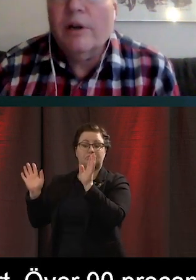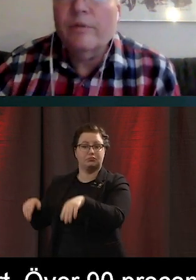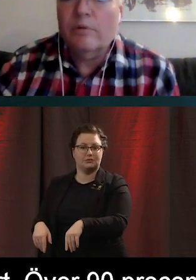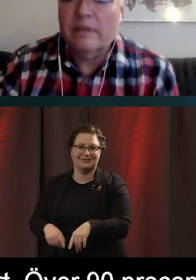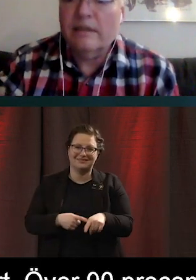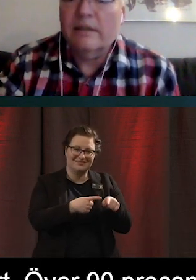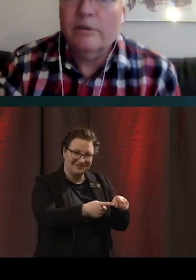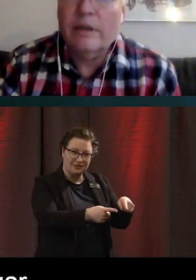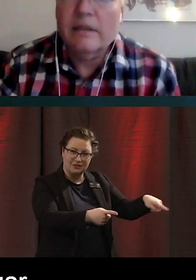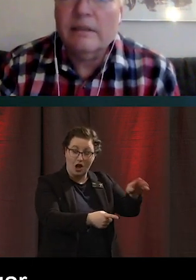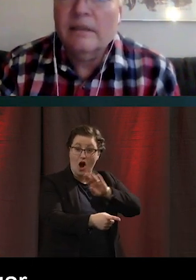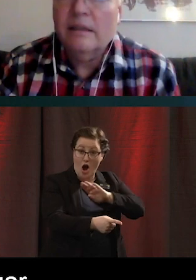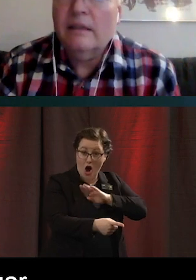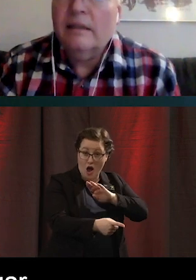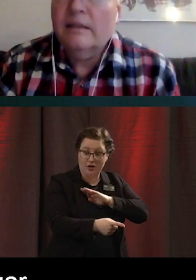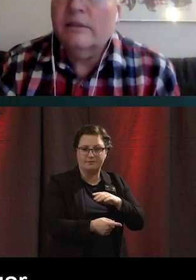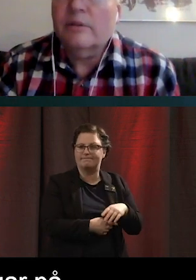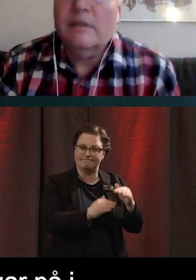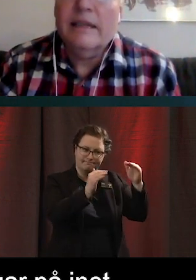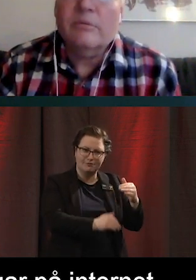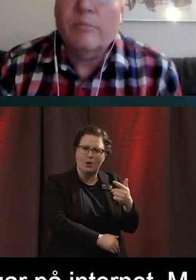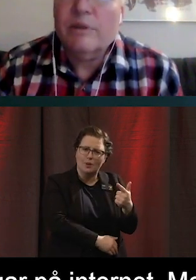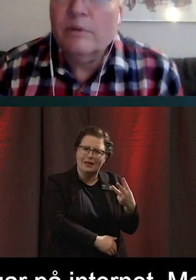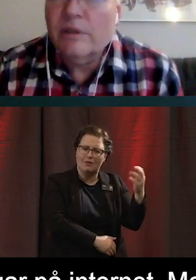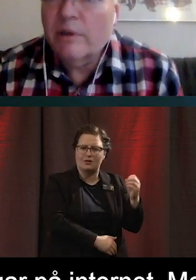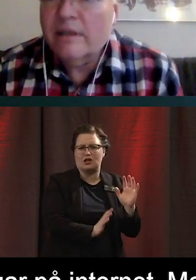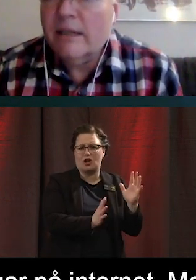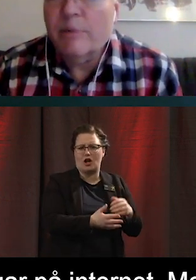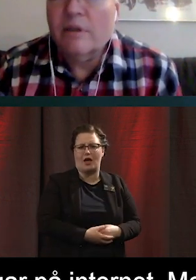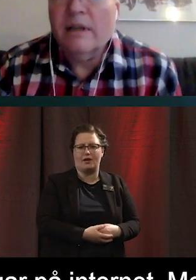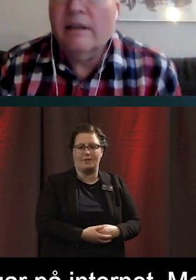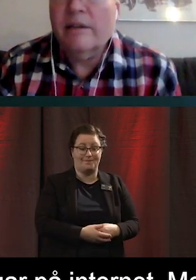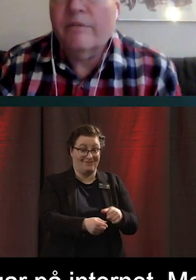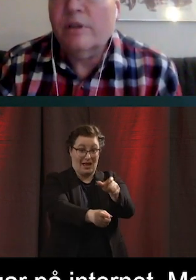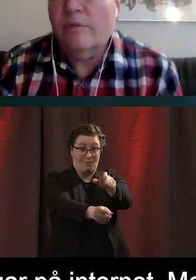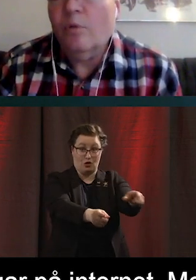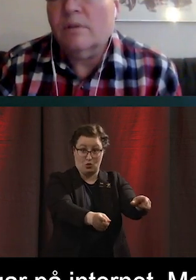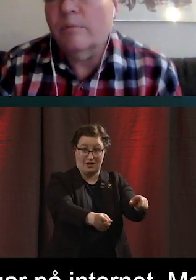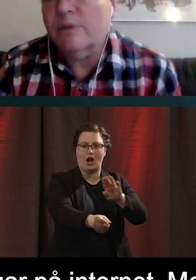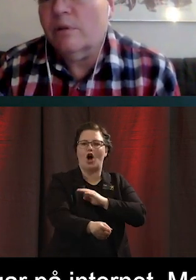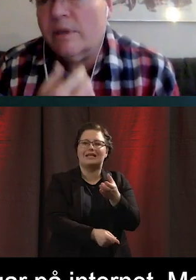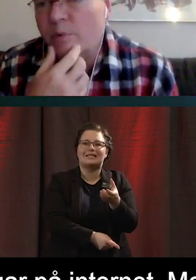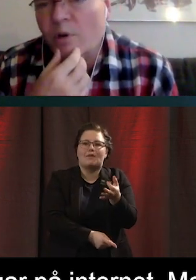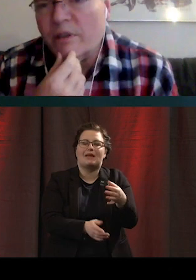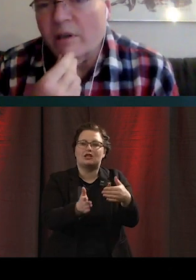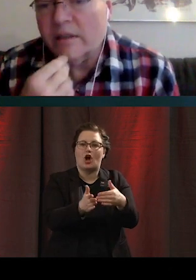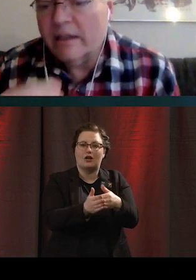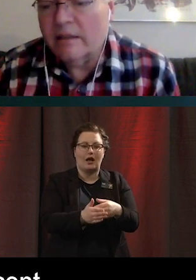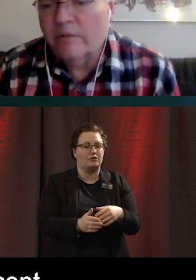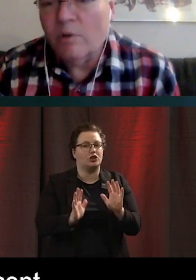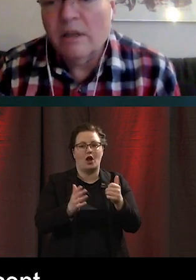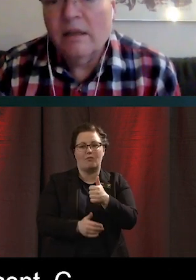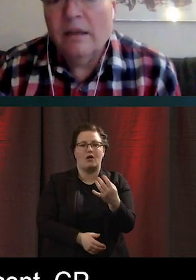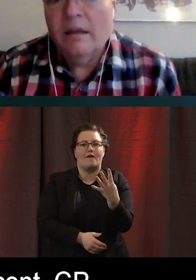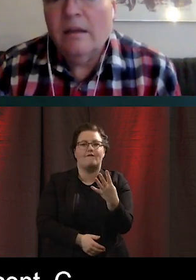Men om man har en funktionsnedsättning sjunker det till 73. Personer som har en CP-skada, där är det 42. Personer med språkstörning,